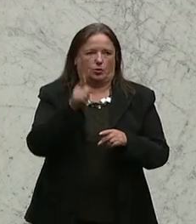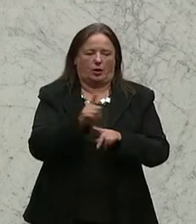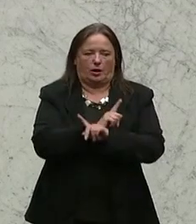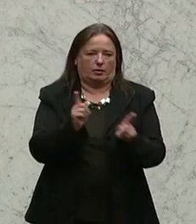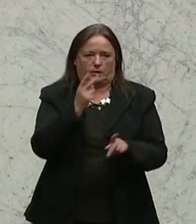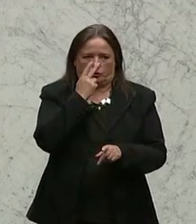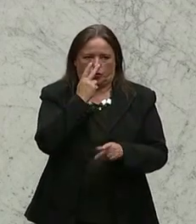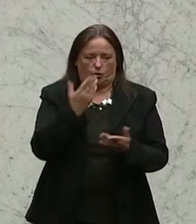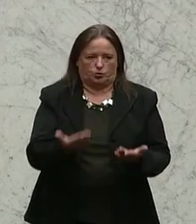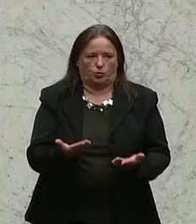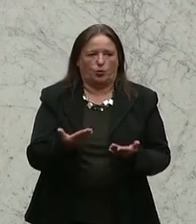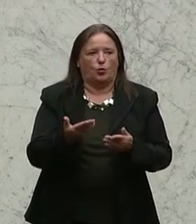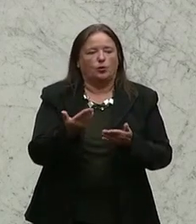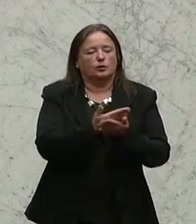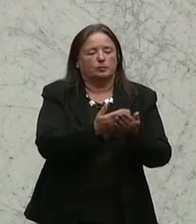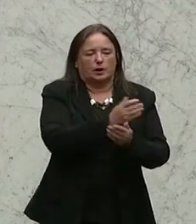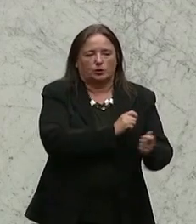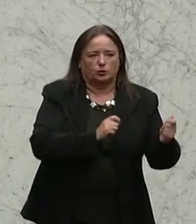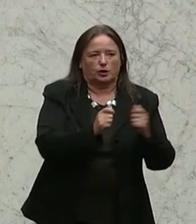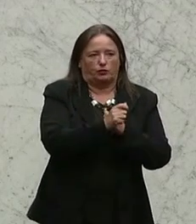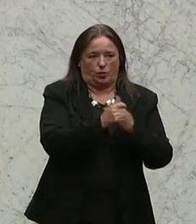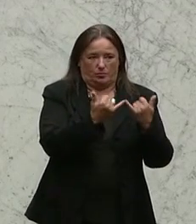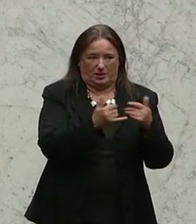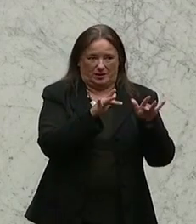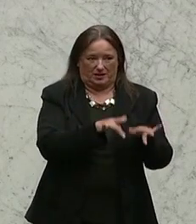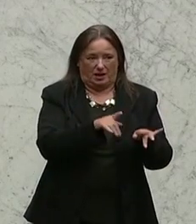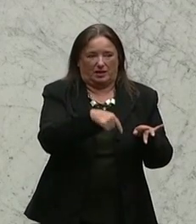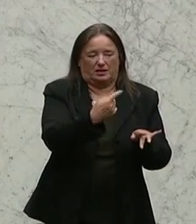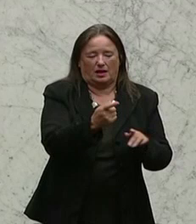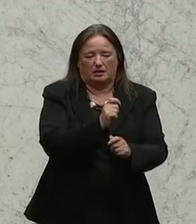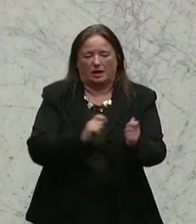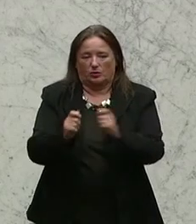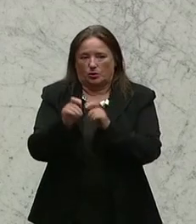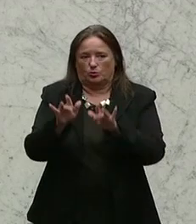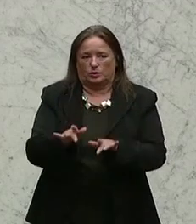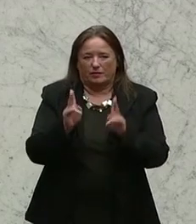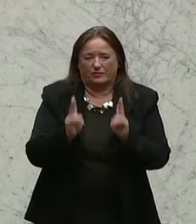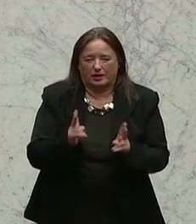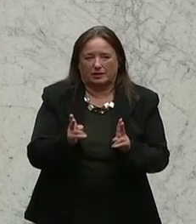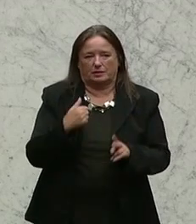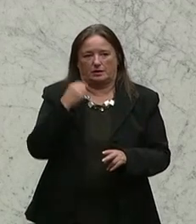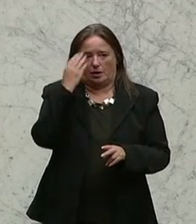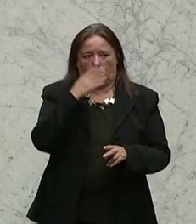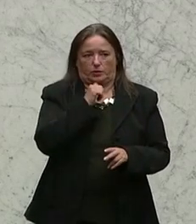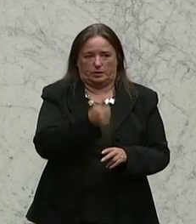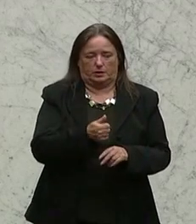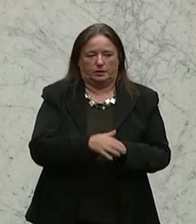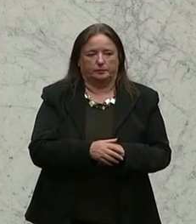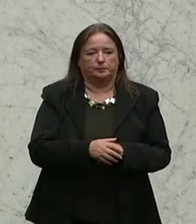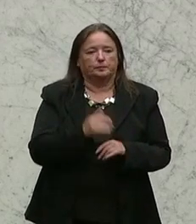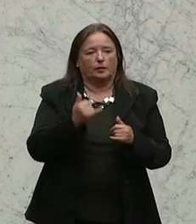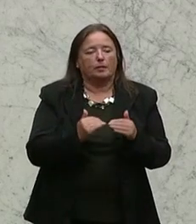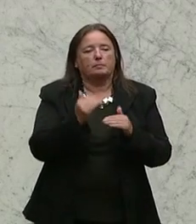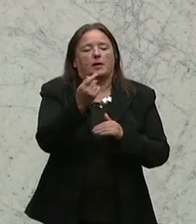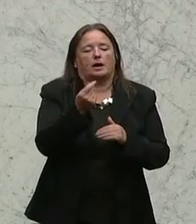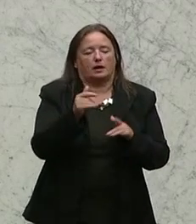zu befürchten, mit dieser Bildungsreform, die da kommen wird, auch nicht ändern. Wir alle wissen, dass zwar die Ankündigungen, dass es mehr Geld gibt,